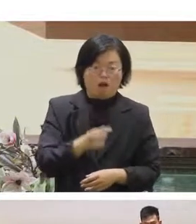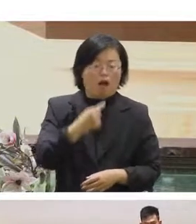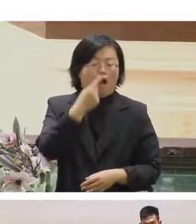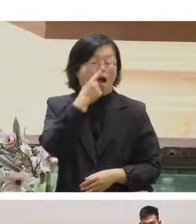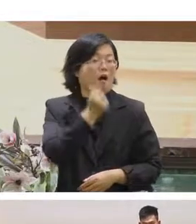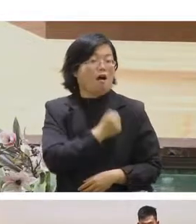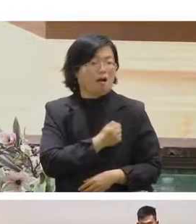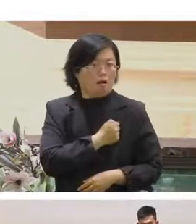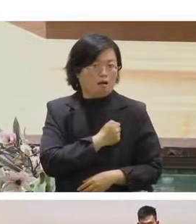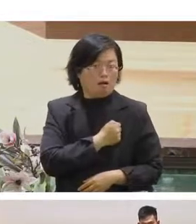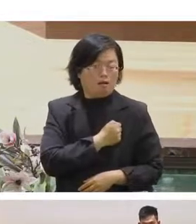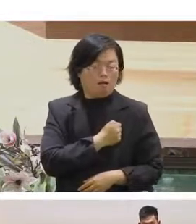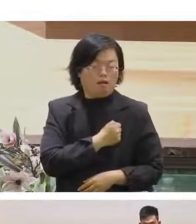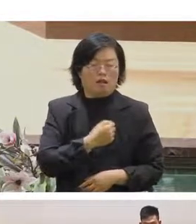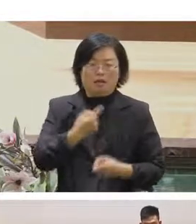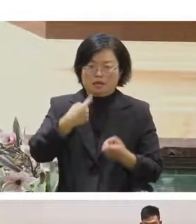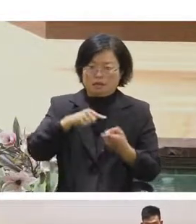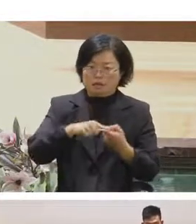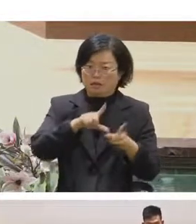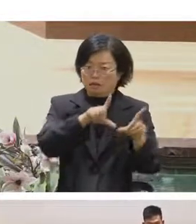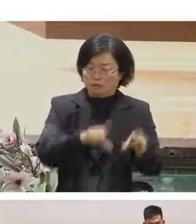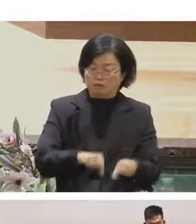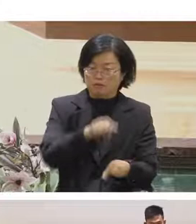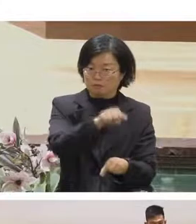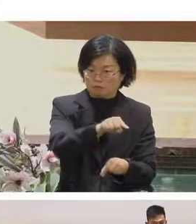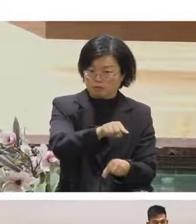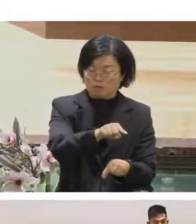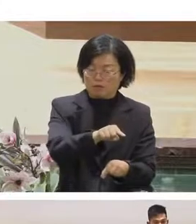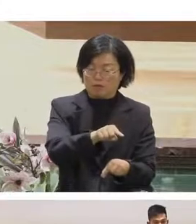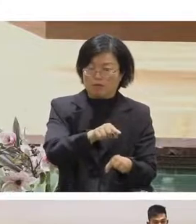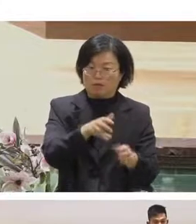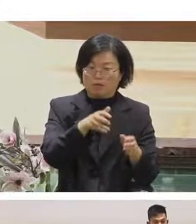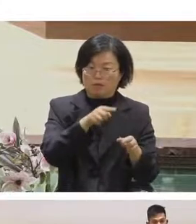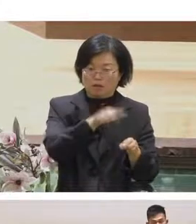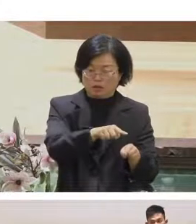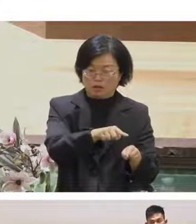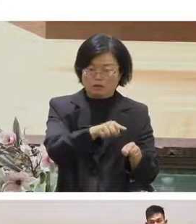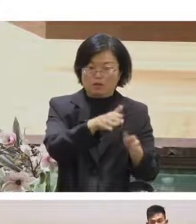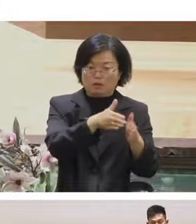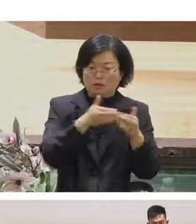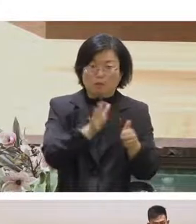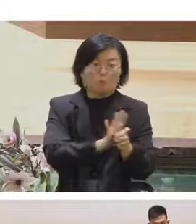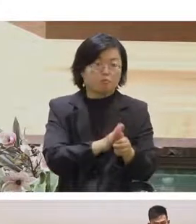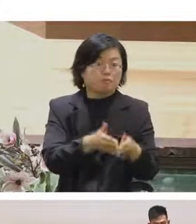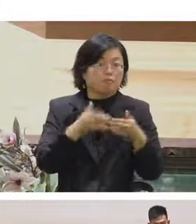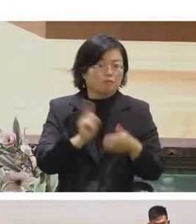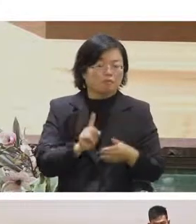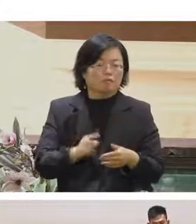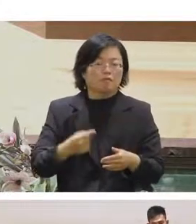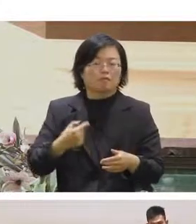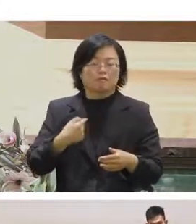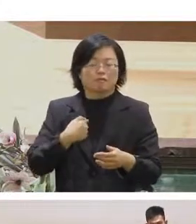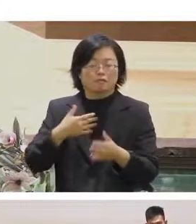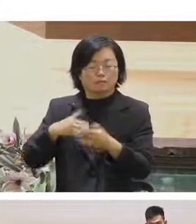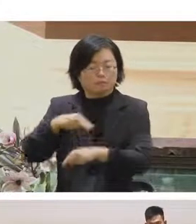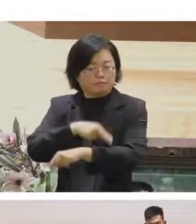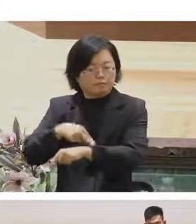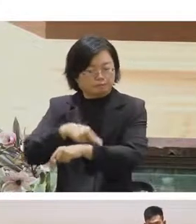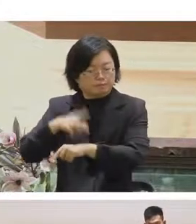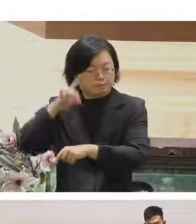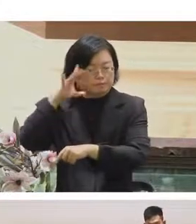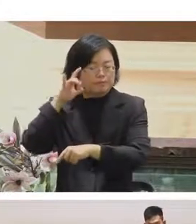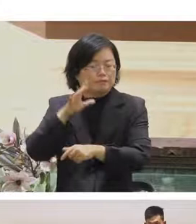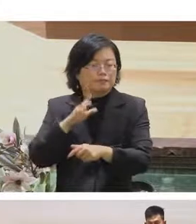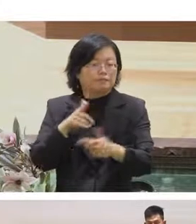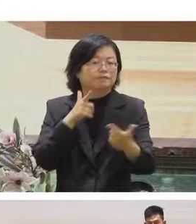我們應該要根據這些價值發展出呃呃就是需要的服務就是它應該要反映在我們的服務內容裡面比方說